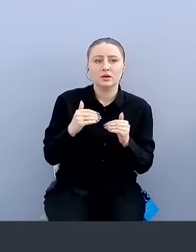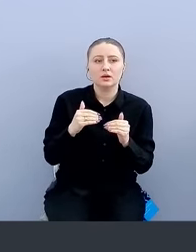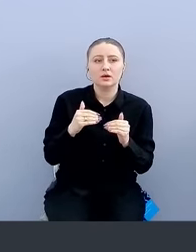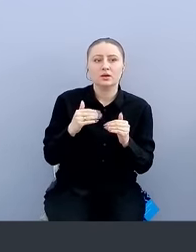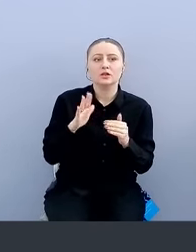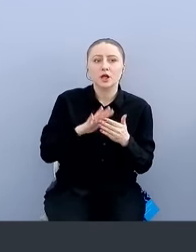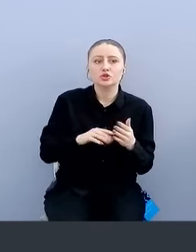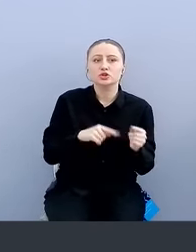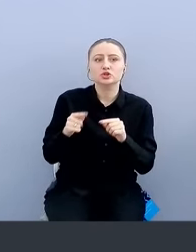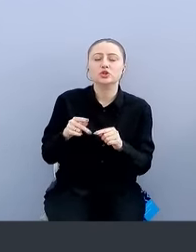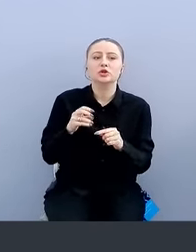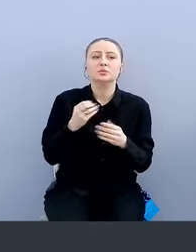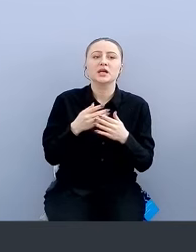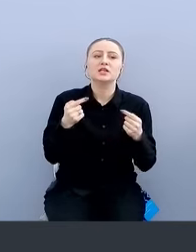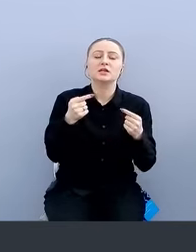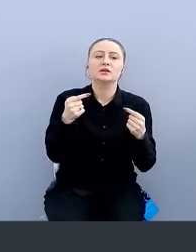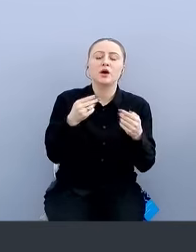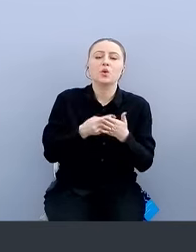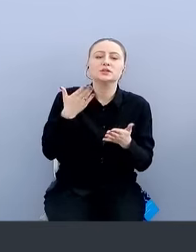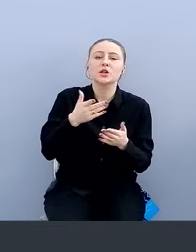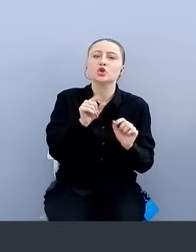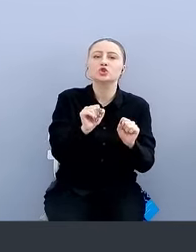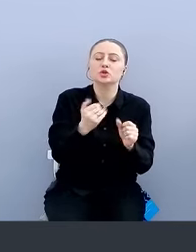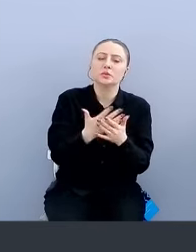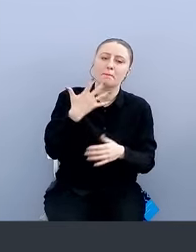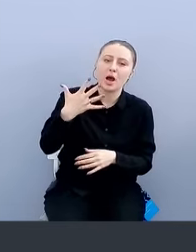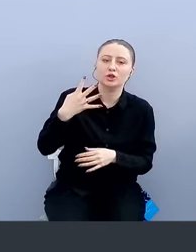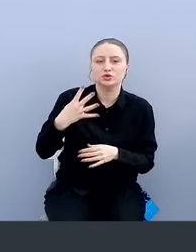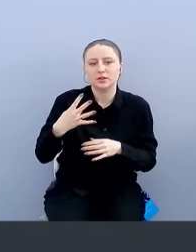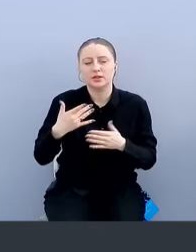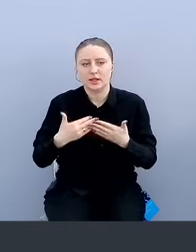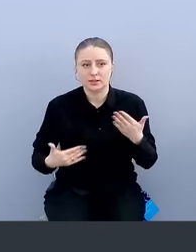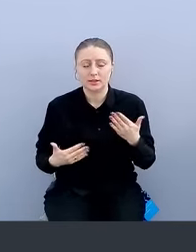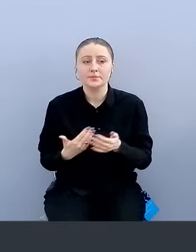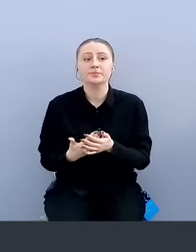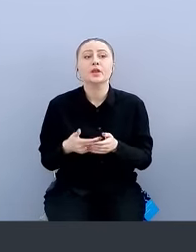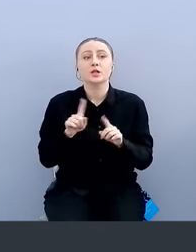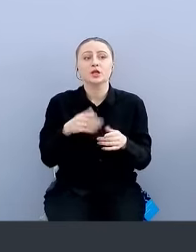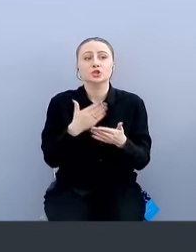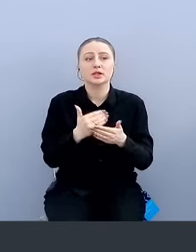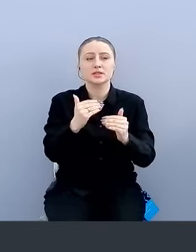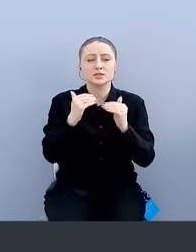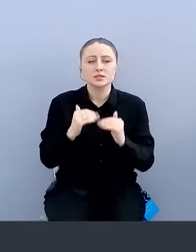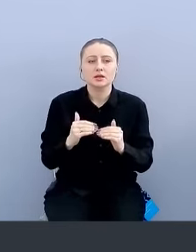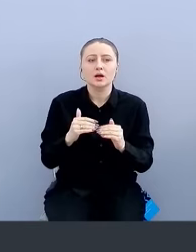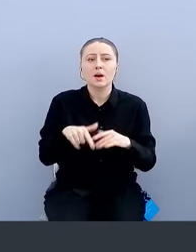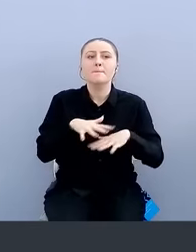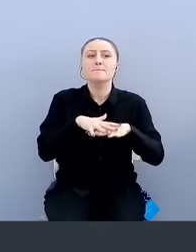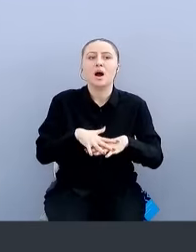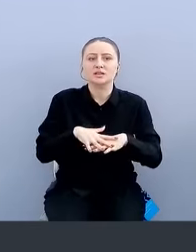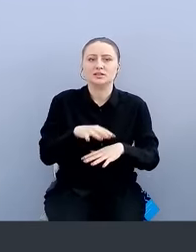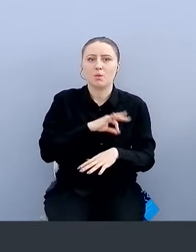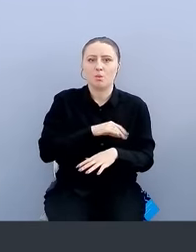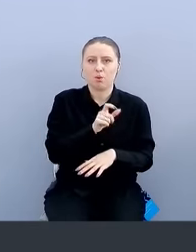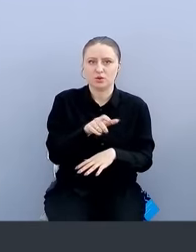Чему соответствует оценка 5 защищенности, 4 и так далее. Есть, собственно, связанные с Single Sign-On базы пользователей,